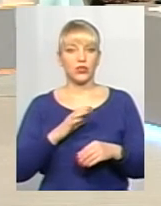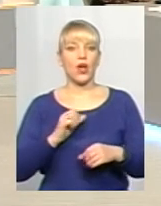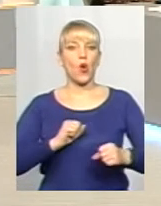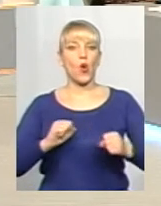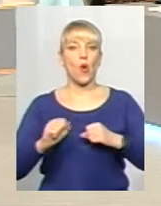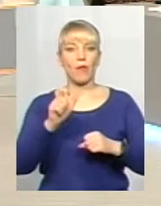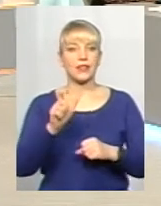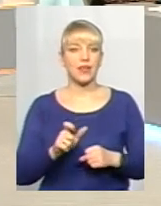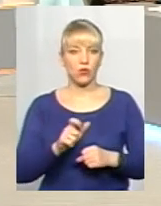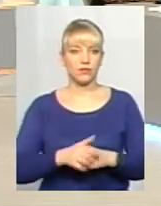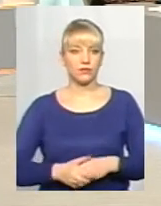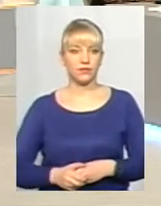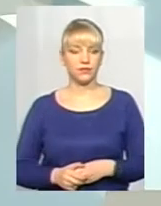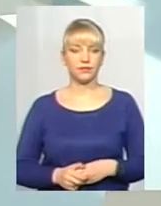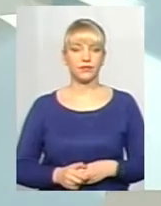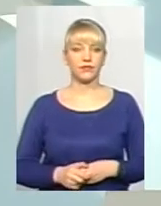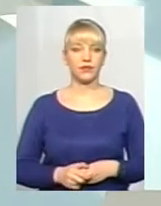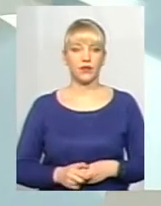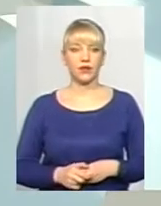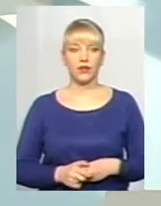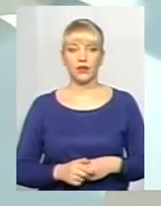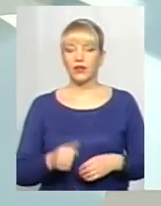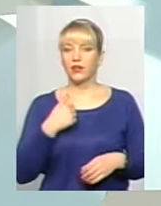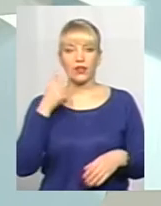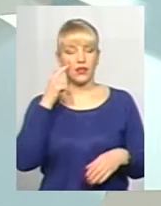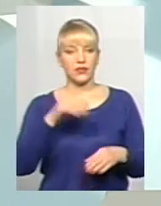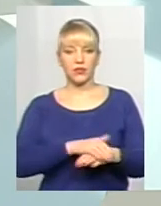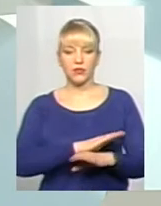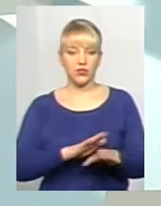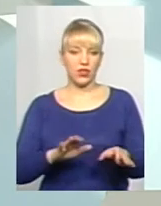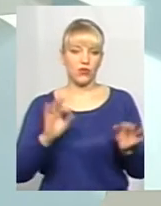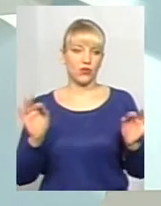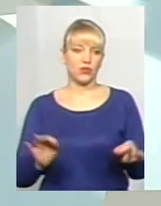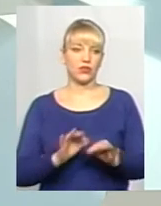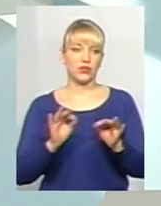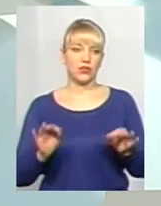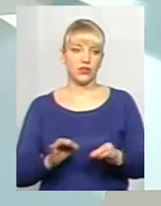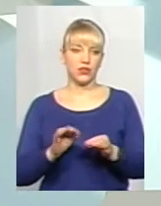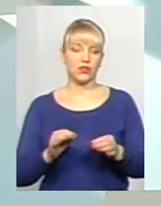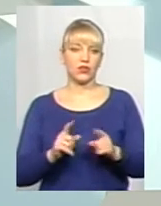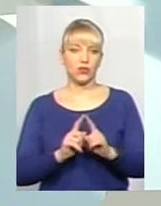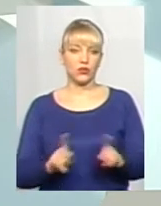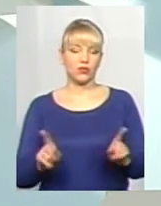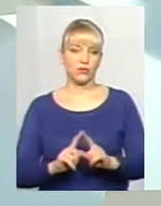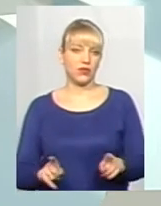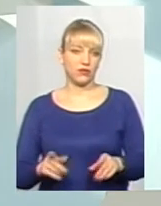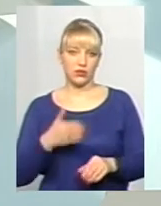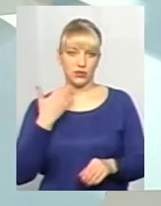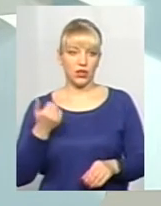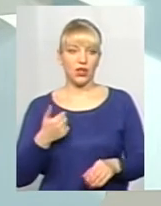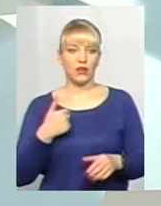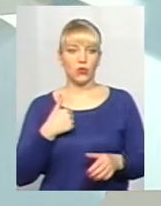чоловіками? Ну, я не замічаю взагалі ніяких особливостей. У нас